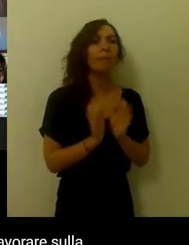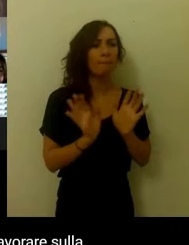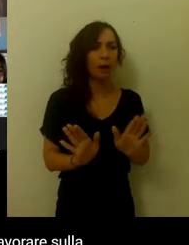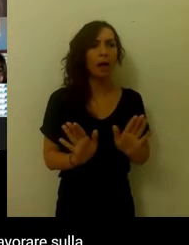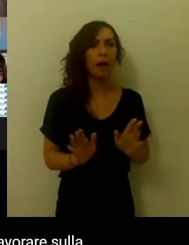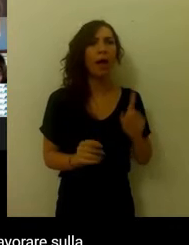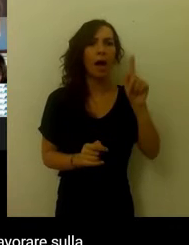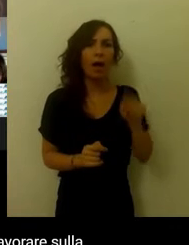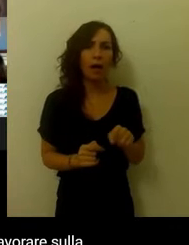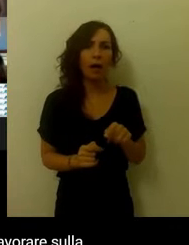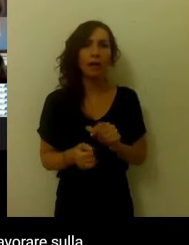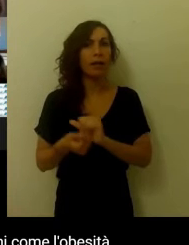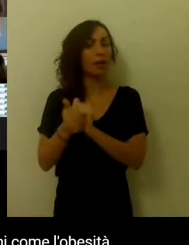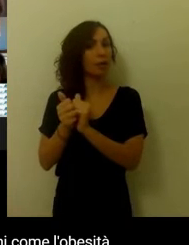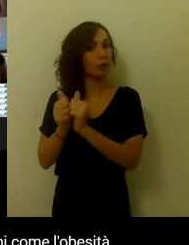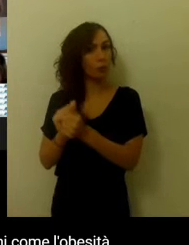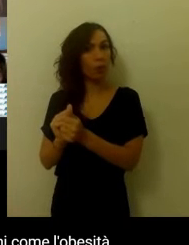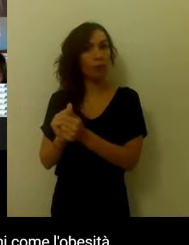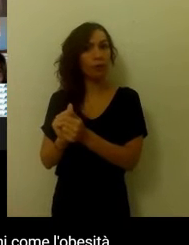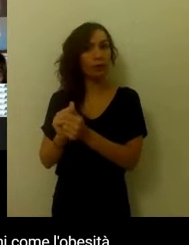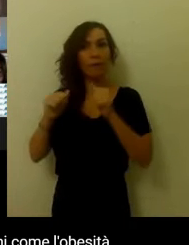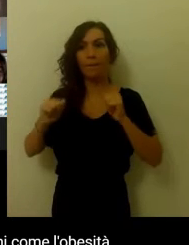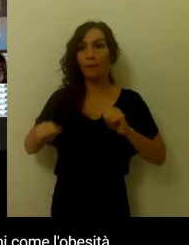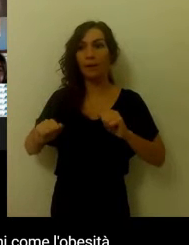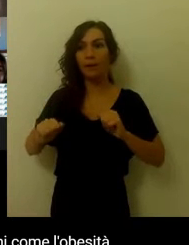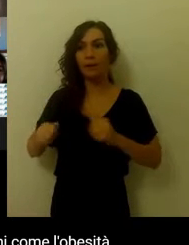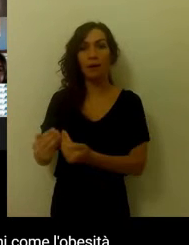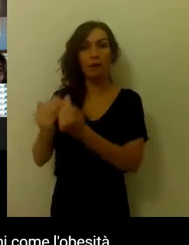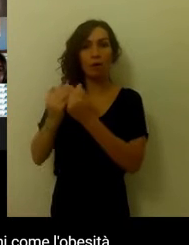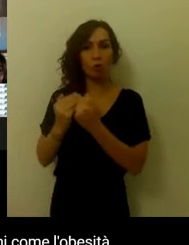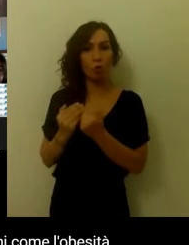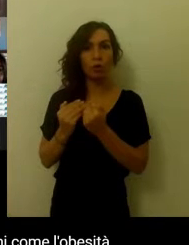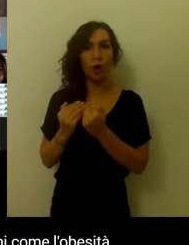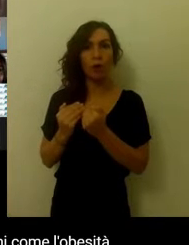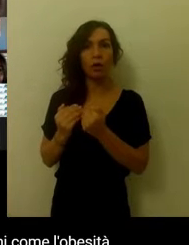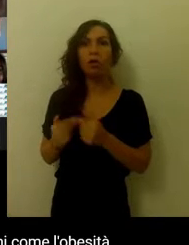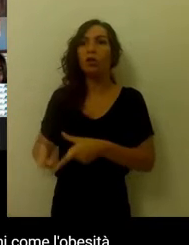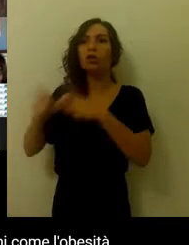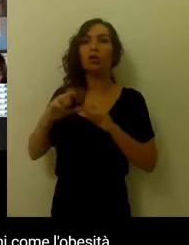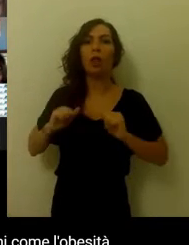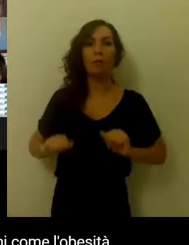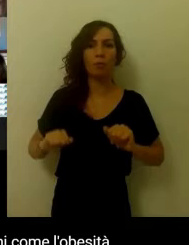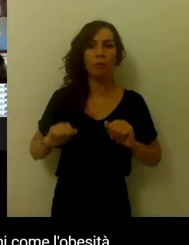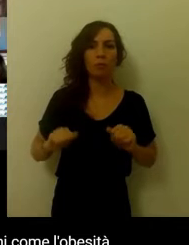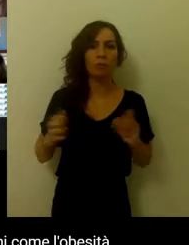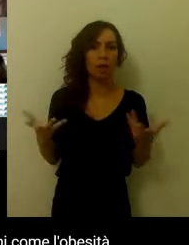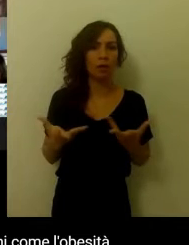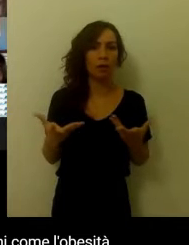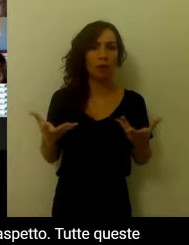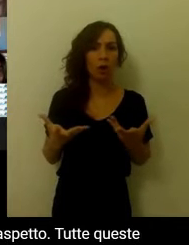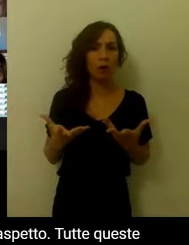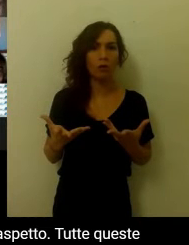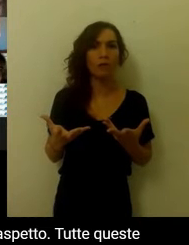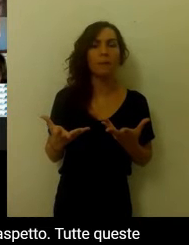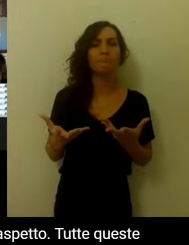'attività fisica va a lavorare sulle aspetti di salute, va a permetterci di superare problemi come l